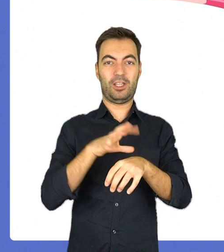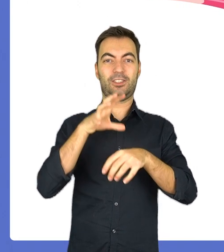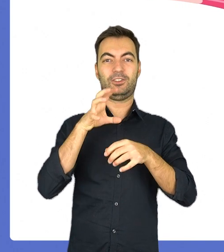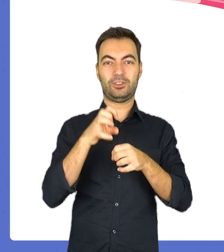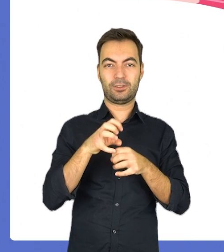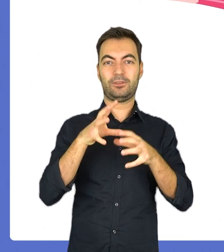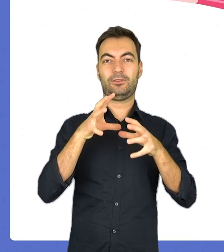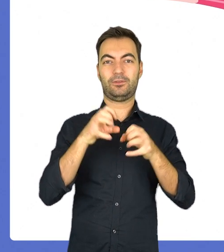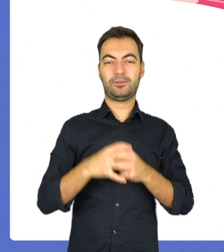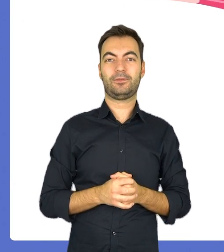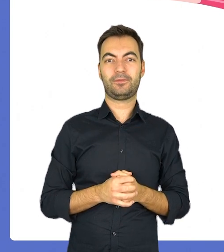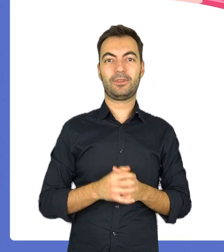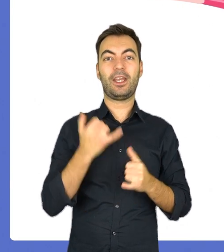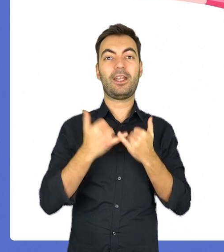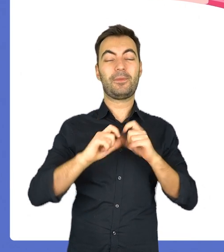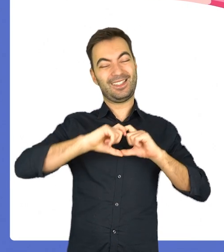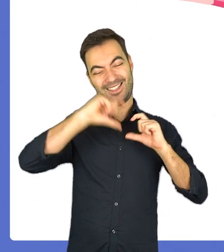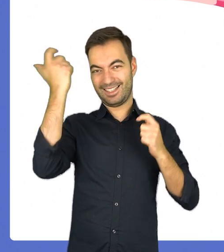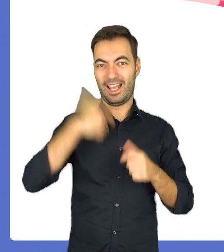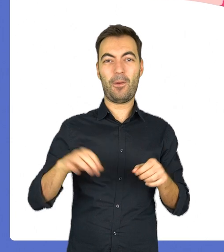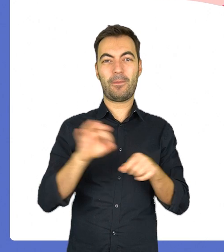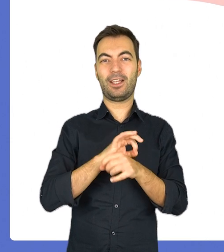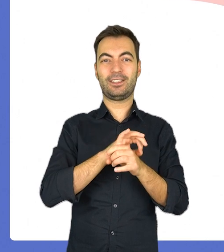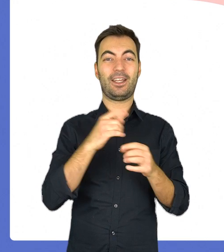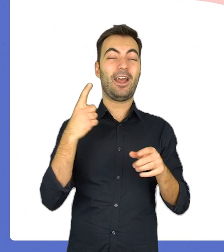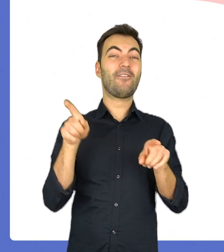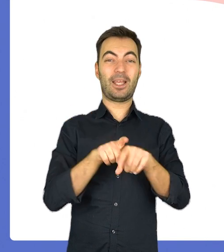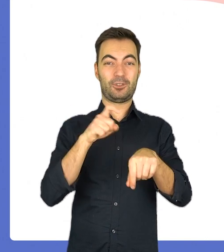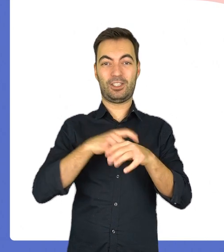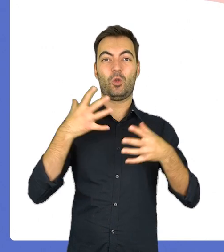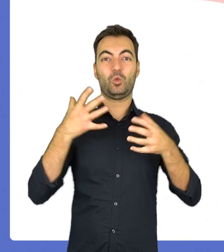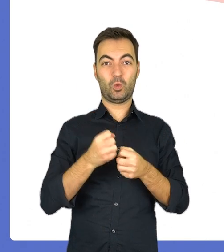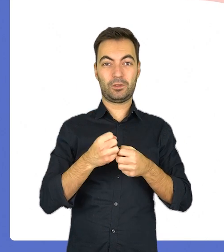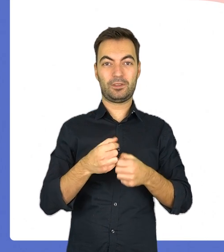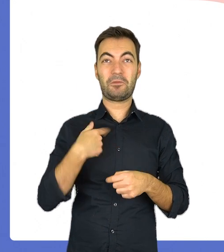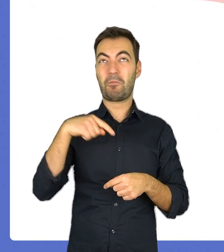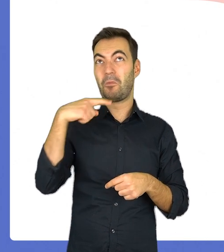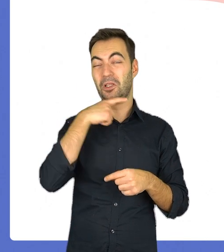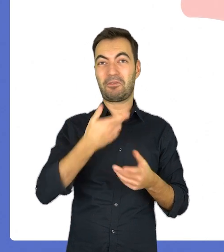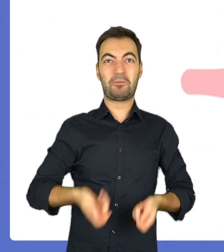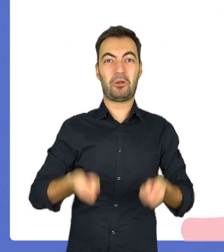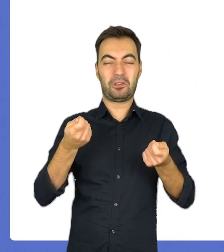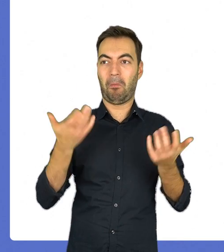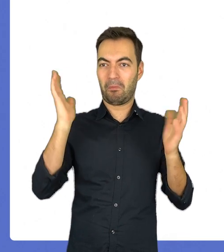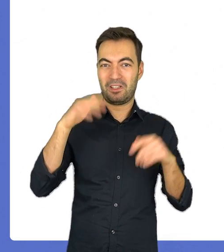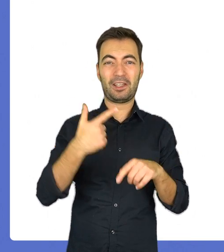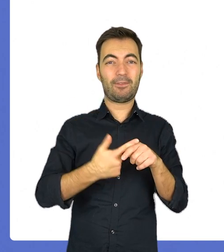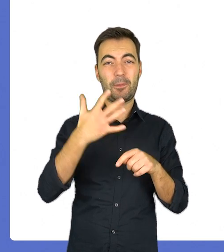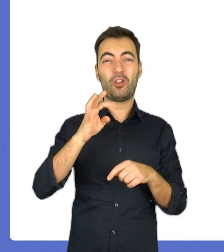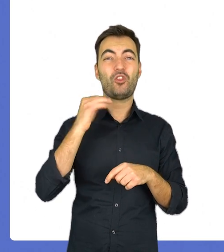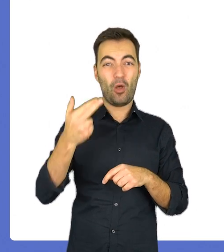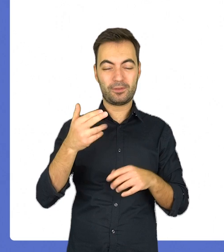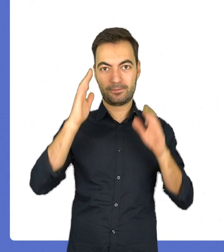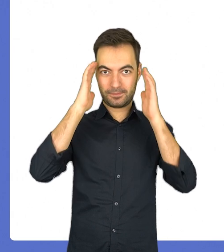cały mięsień. Gdyby wszystkie mięśnie w naszym ciele skurczyły się jednocześnie, bylibyśmy w stanie podnieść